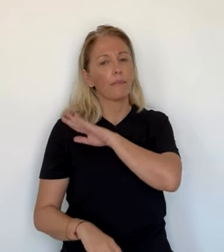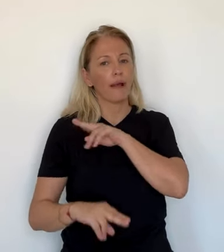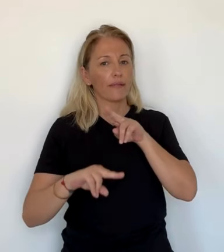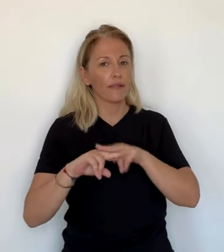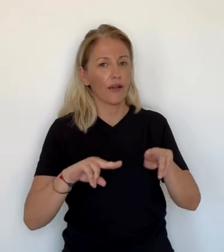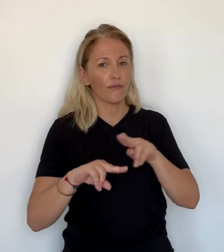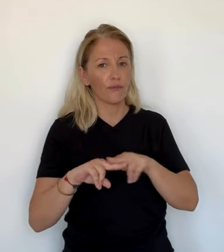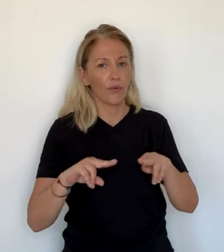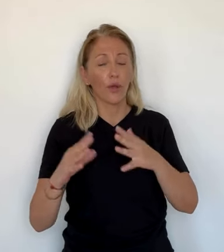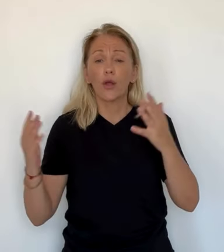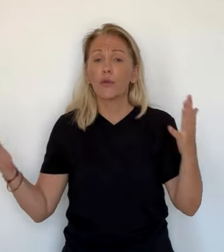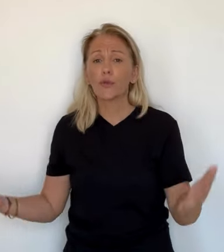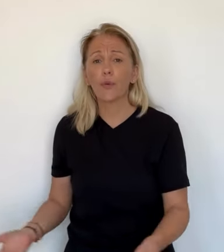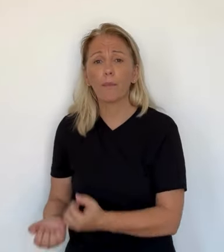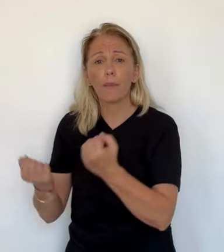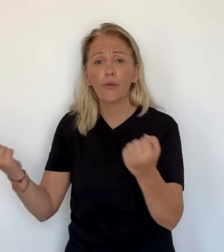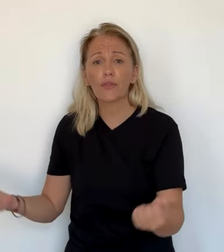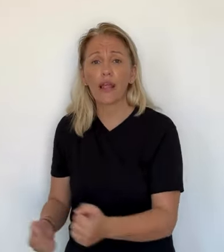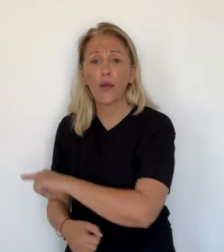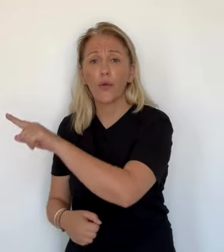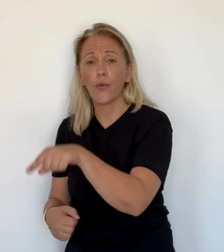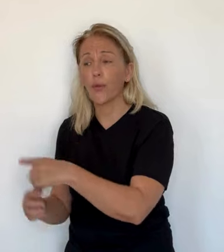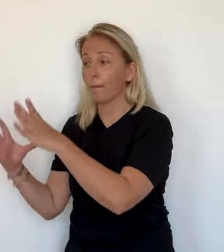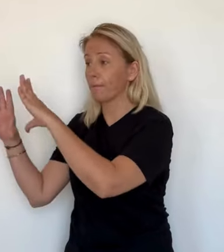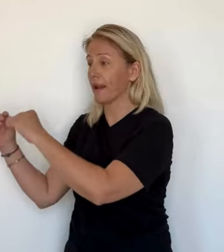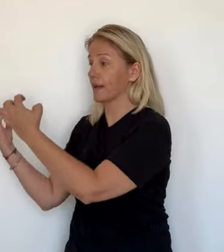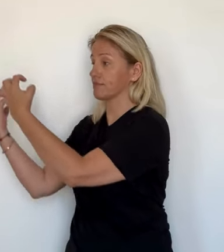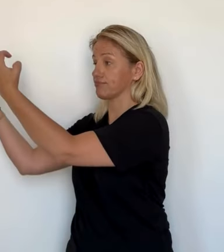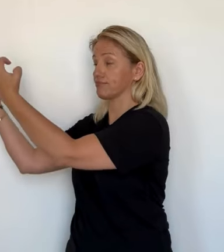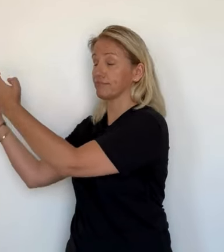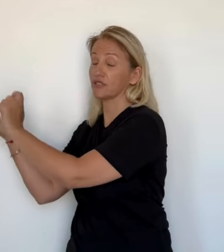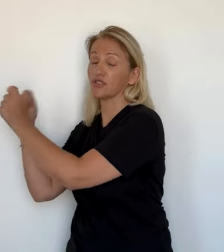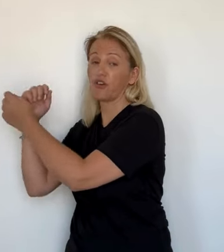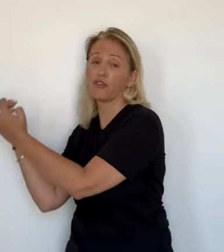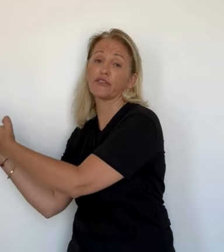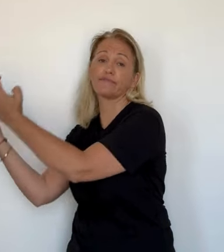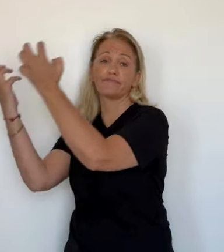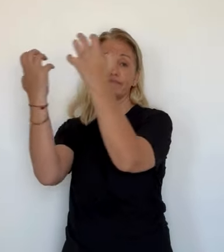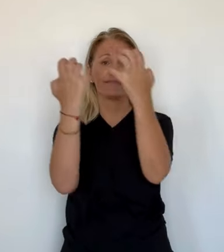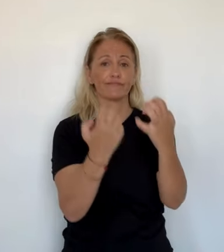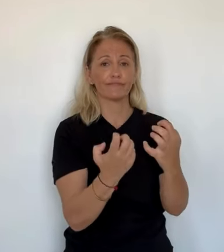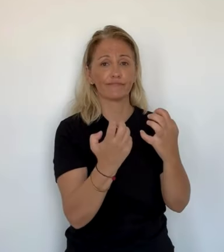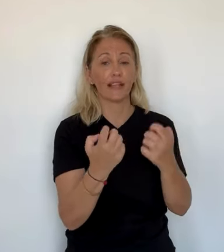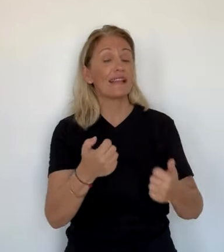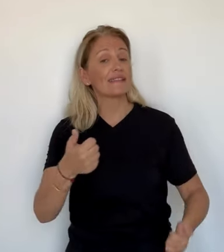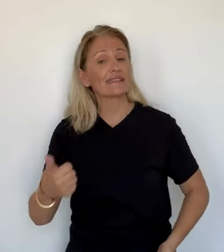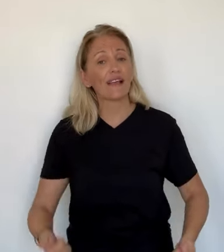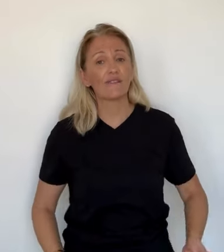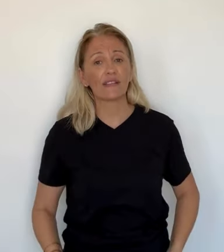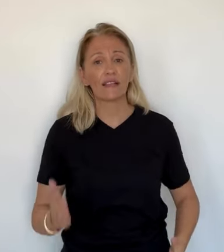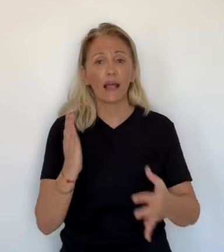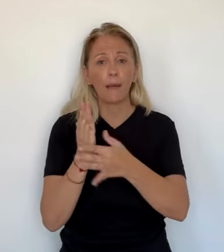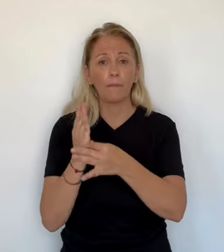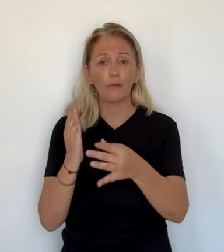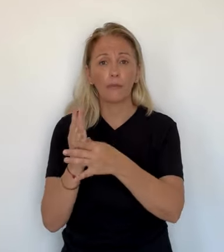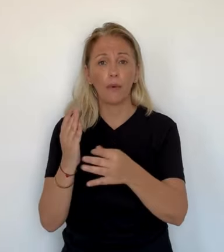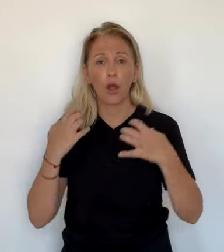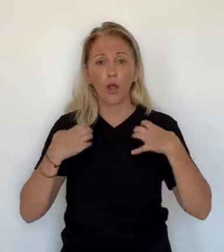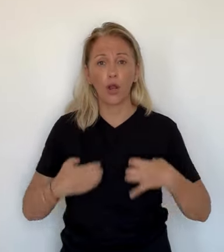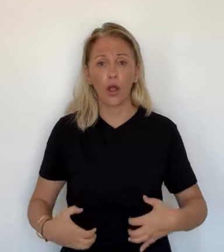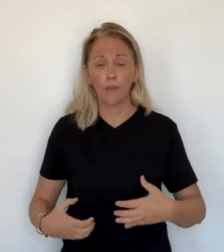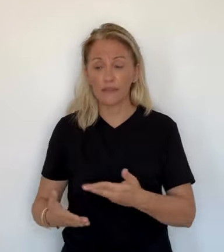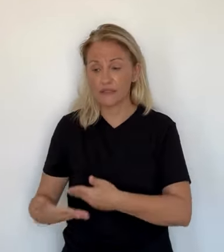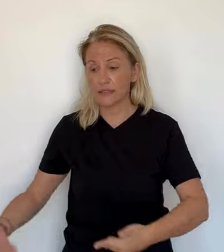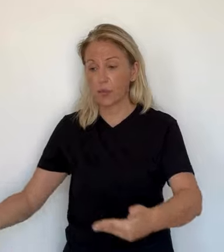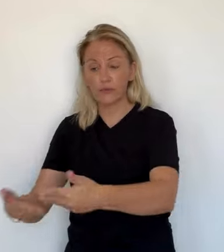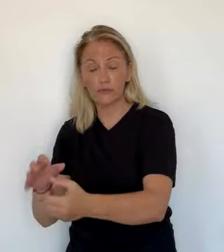tribunes. Le service abonnement du sporting a dû s'adapter à cette situation inédite et ce n'est pas la seule. En effet, le championnat de Ligue